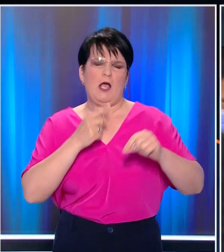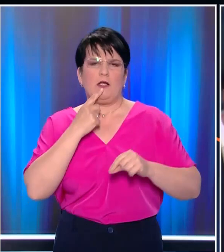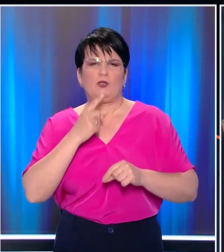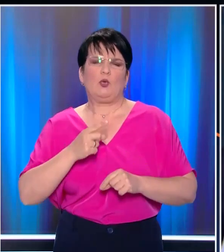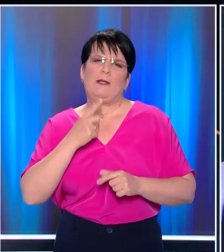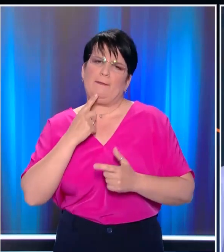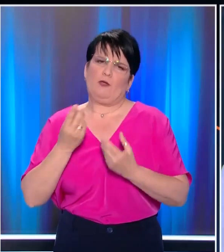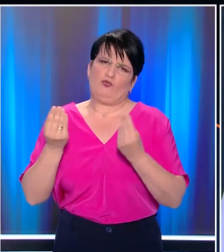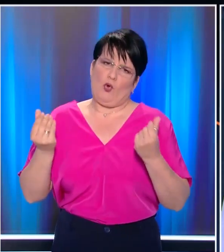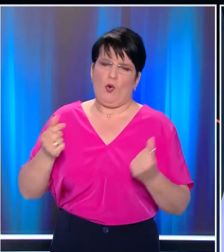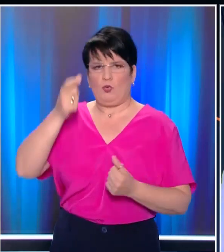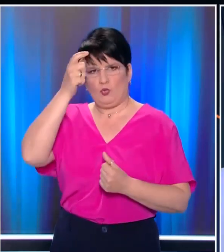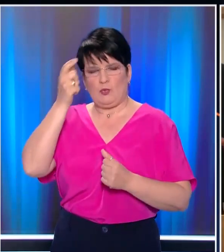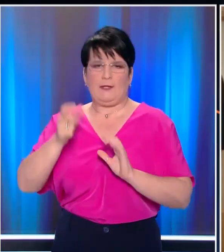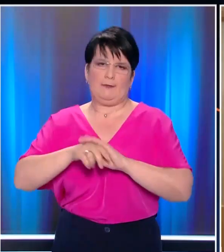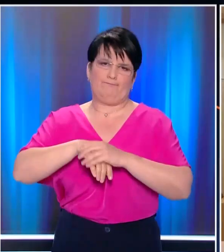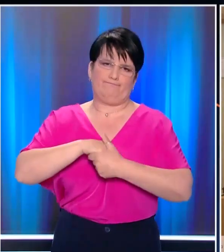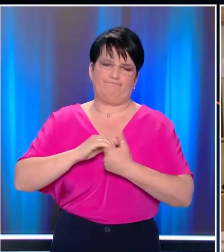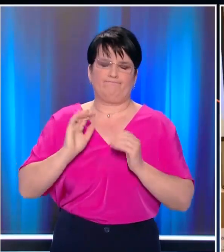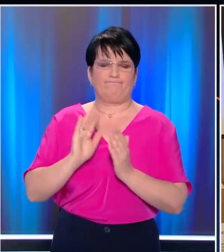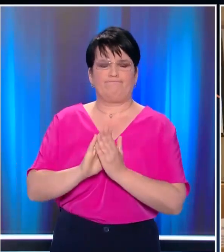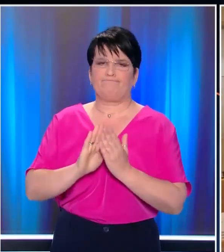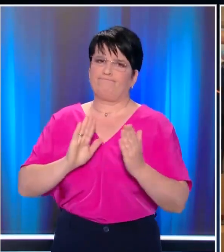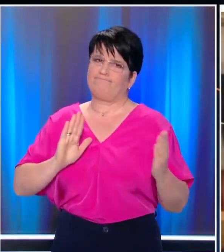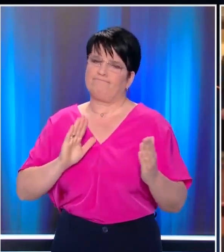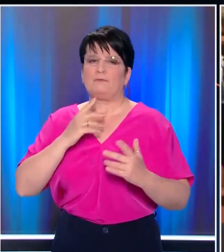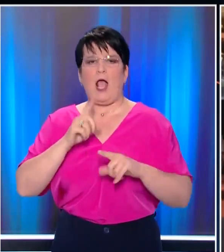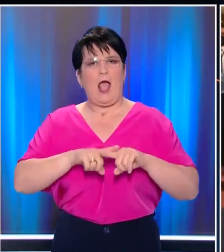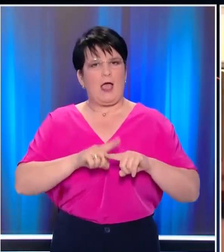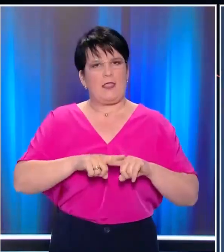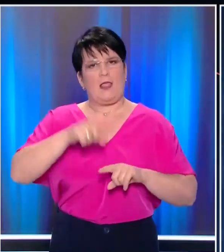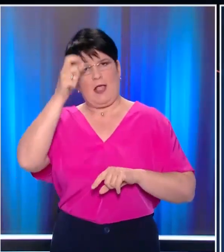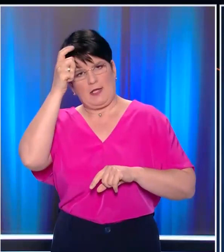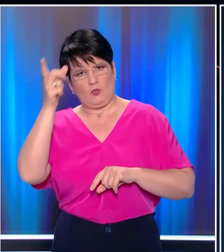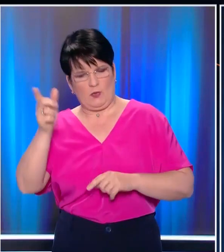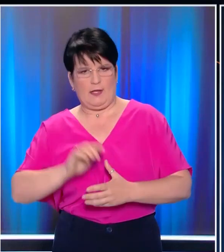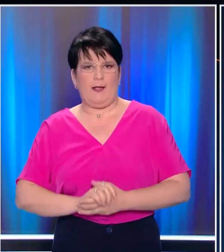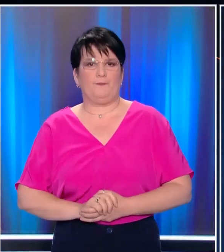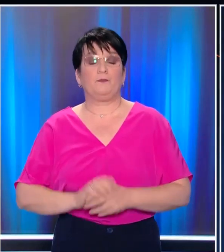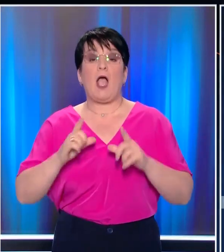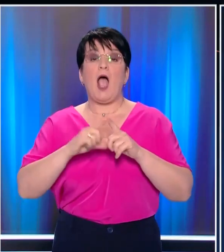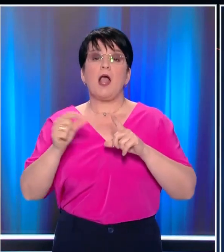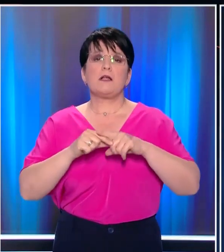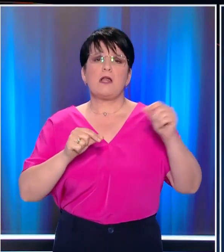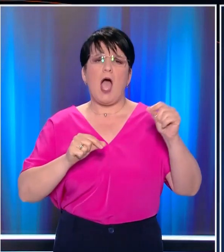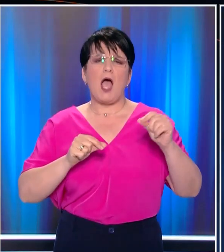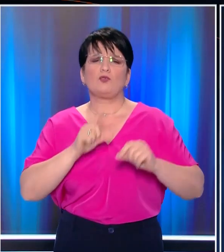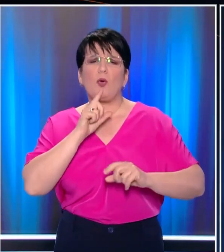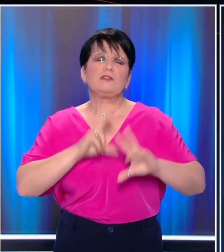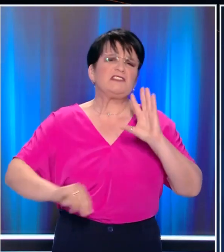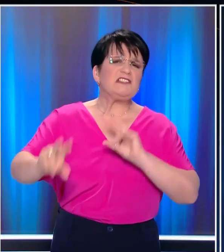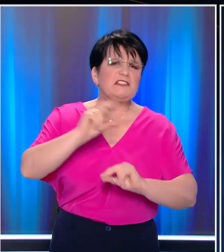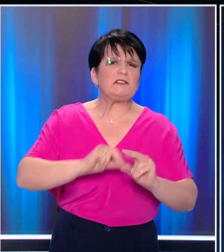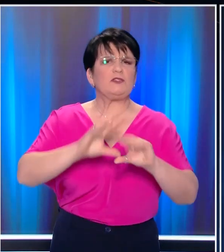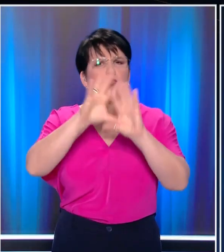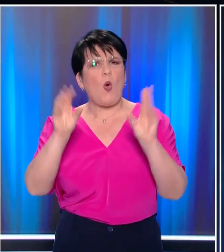για την Τουρκία και κράτησε για μία ακόμα φορά ίσες αποστάσεις μεταξύ Αθήνας και Άγκυρας Το ΝΑΤΟ πρέπει να παραμείνει μία πλατφόρμα όπου συζητούνται και